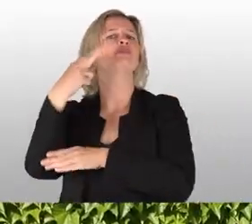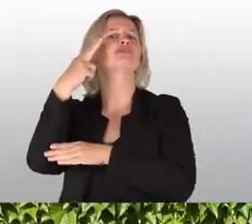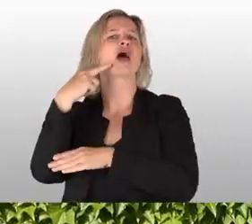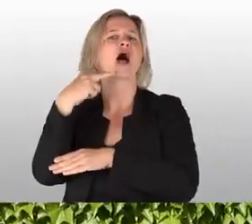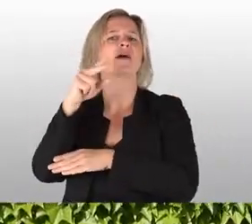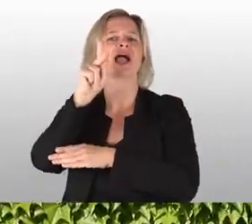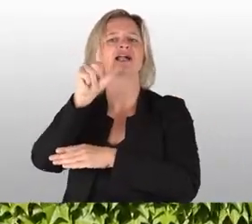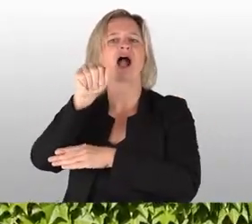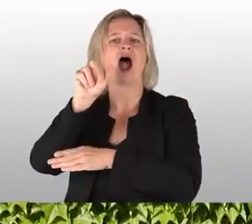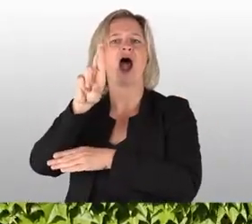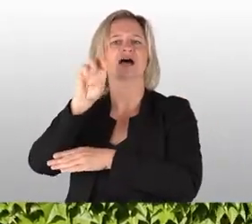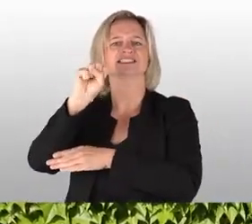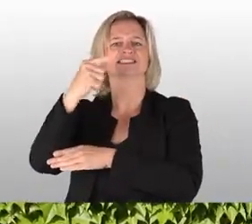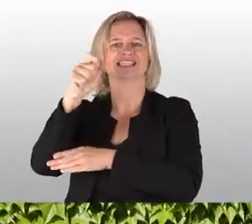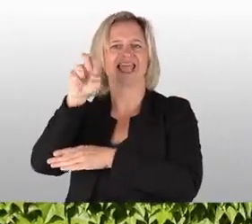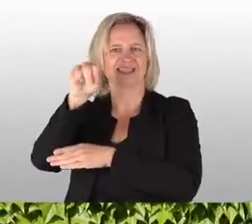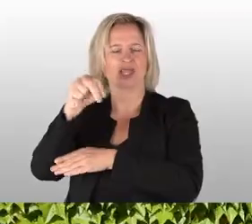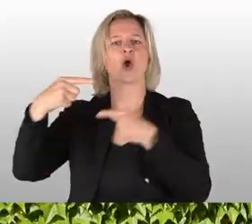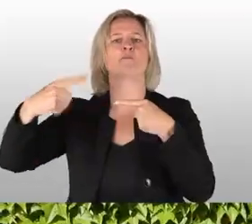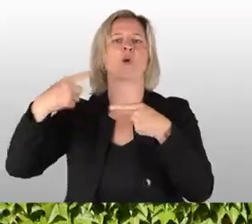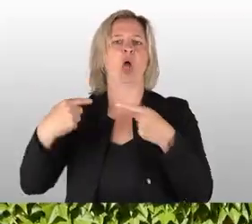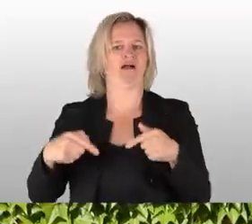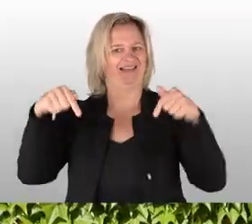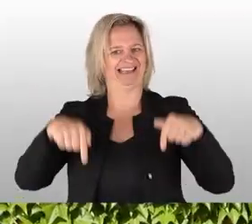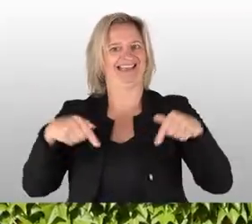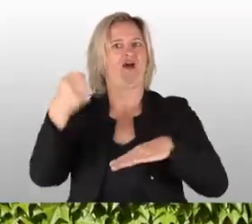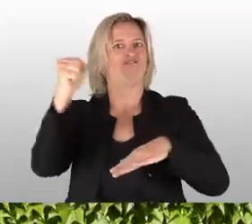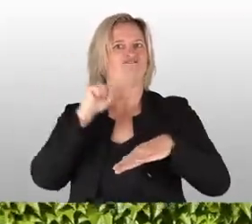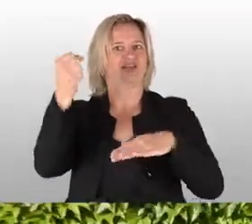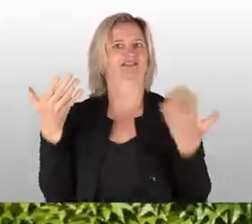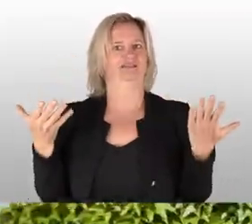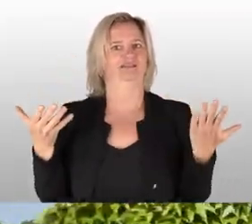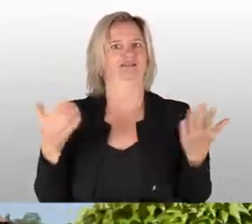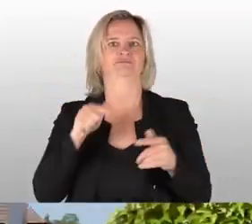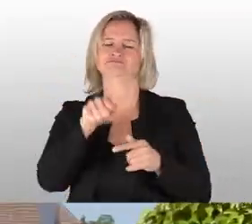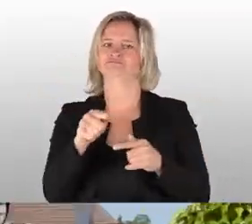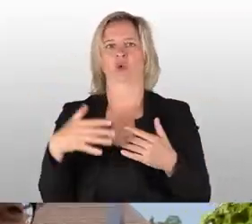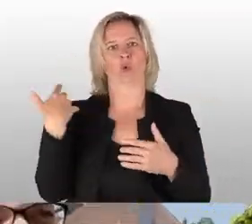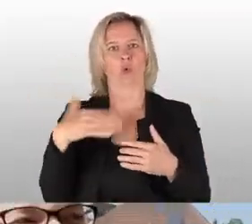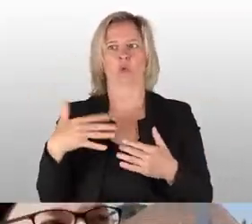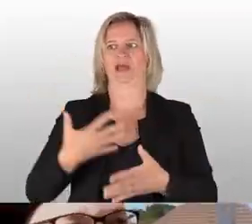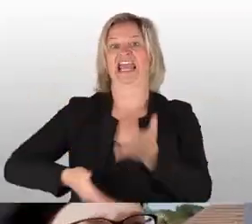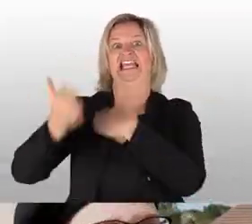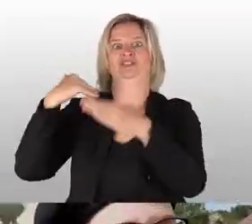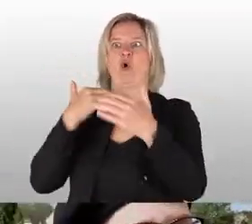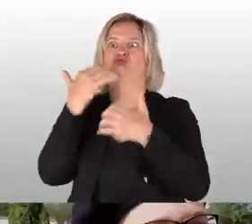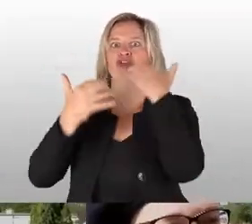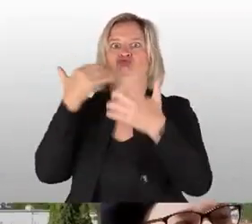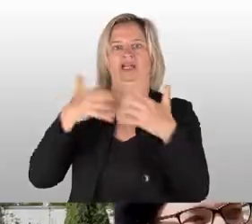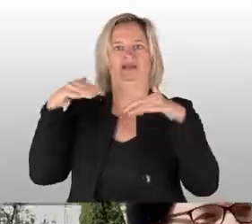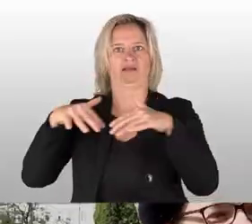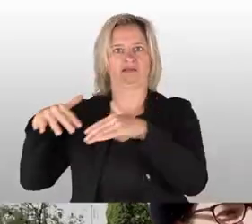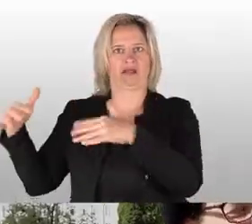Ja, mein Name ist Müller, Carsten Müller und ich bin der Wirt hier dieser Einrichtung. Und das ist eine sehr bekannte, sehr geschichtsträchtige Einrichtung.